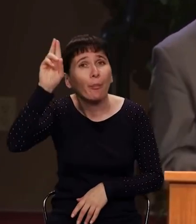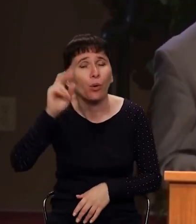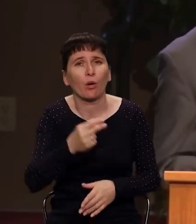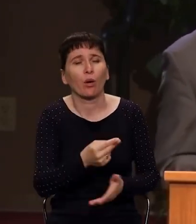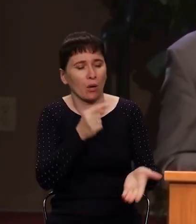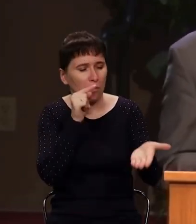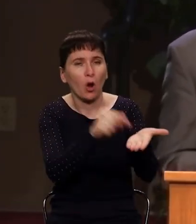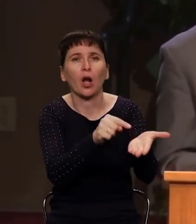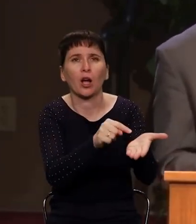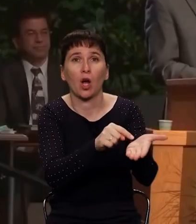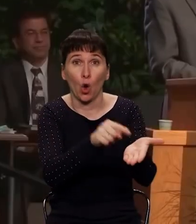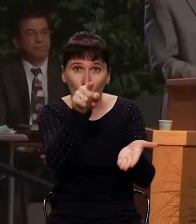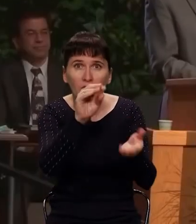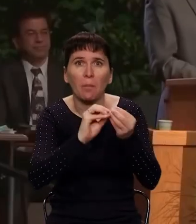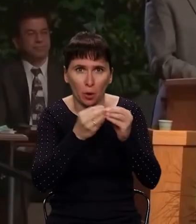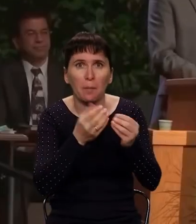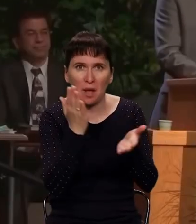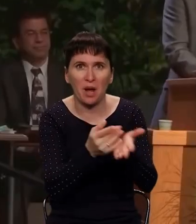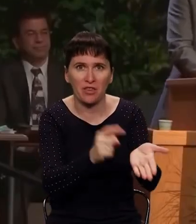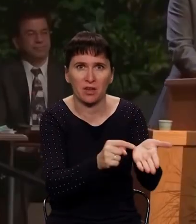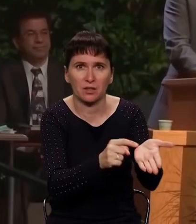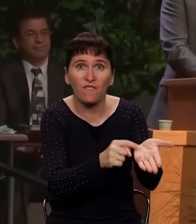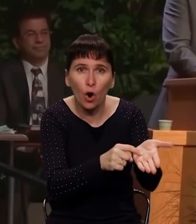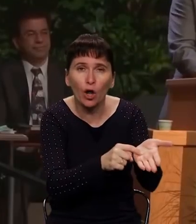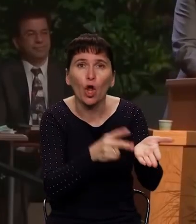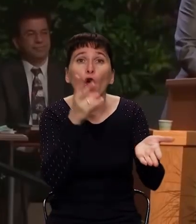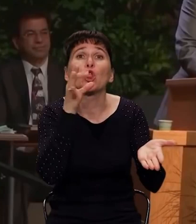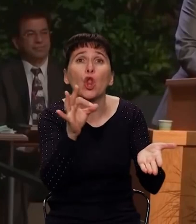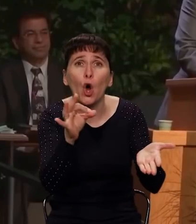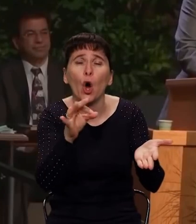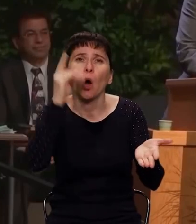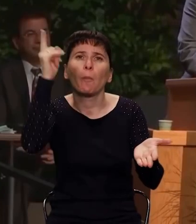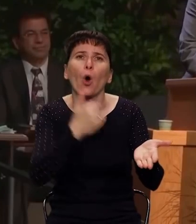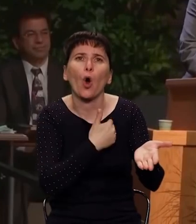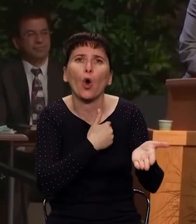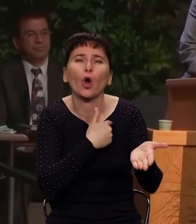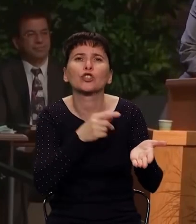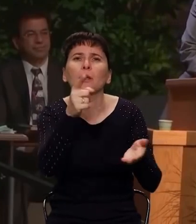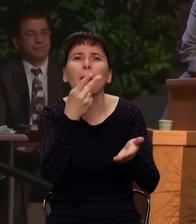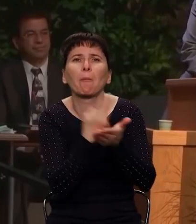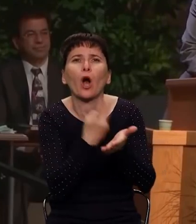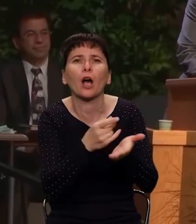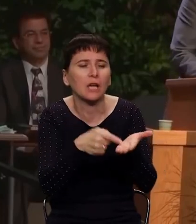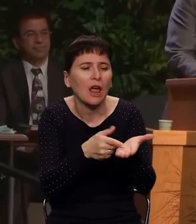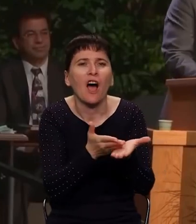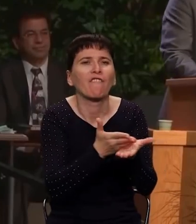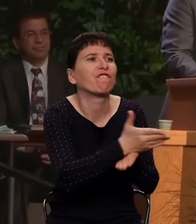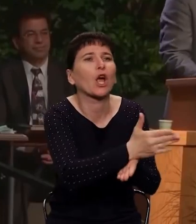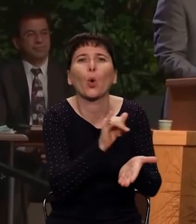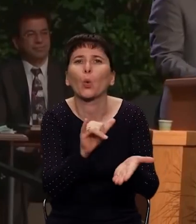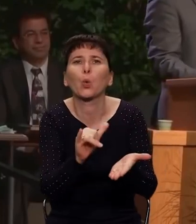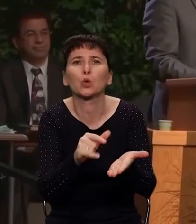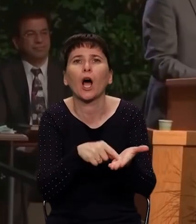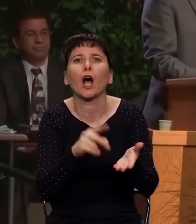показать, что есть проблема и задача Бога показать, что есть выход из этой проблемы